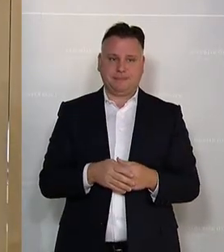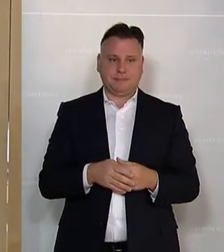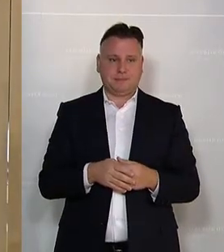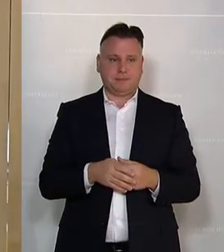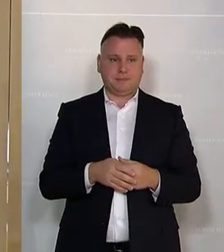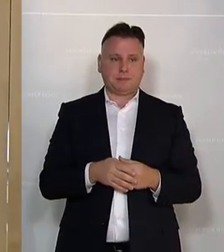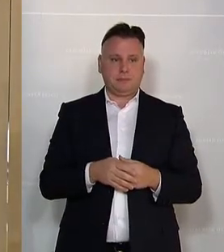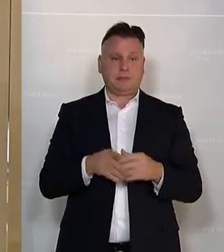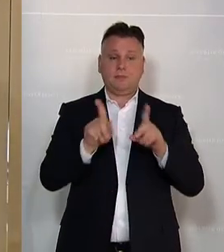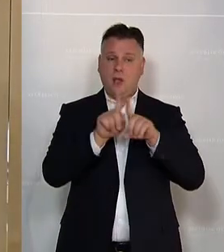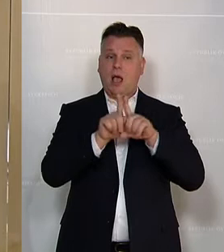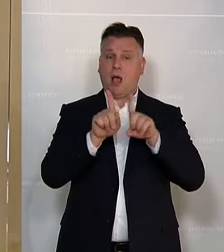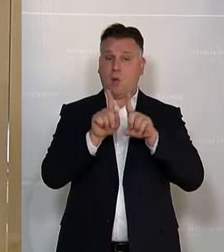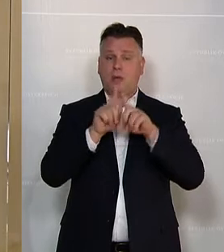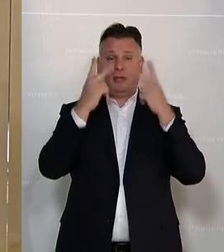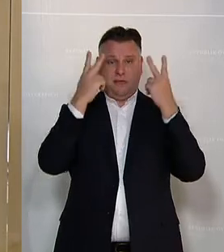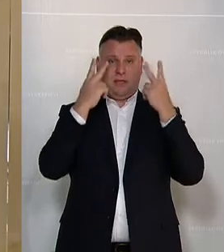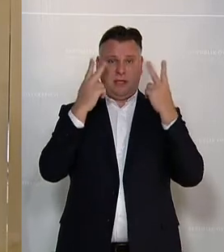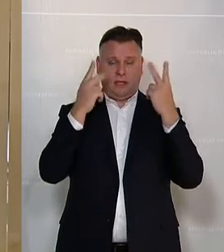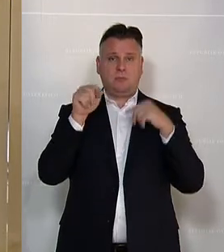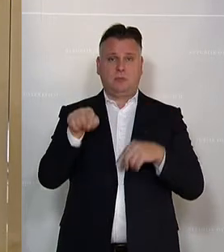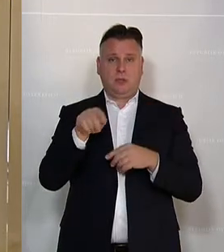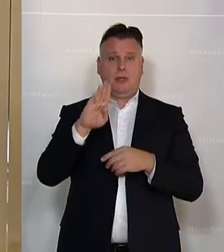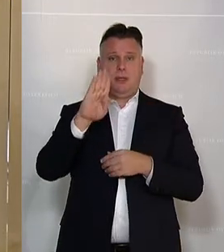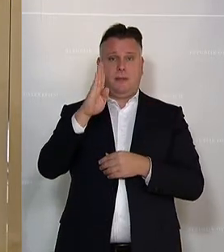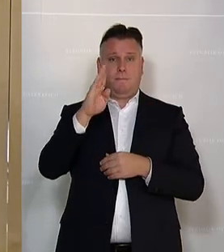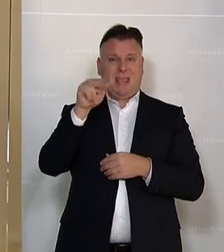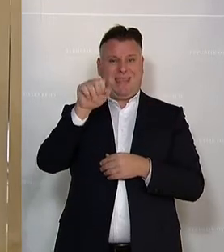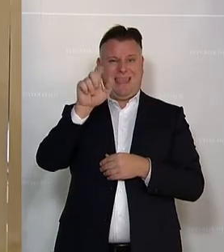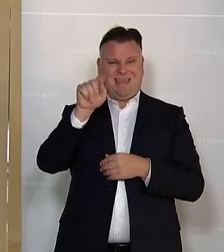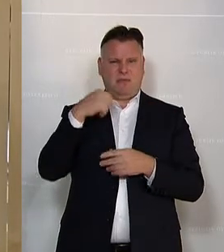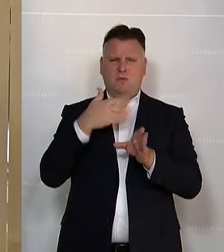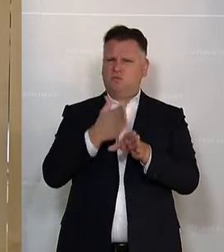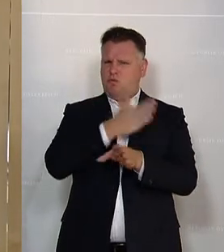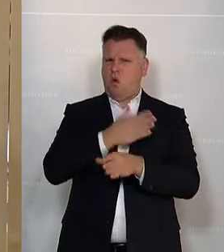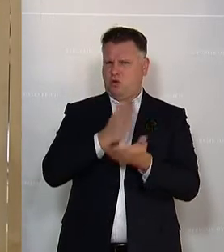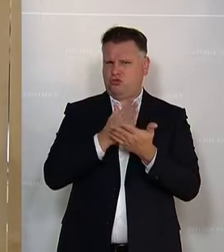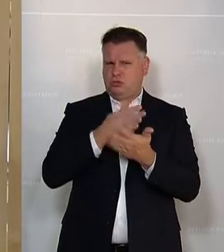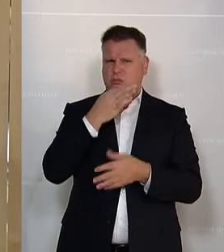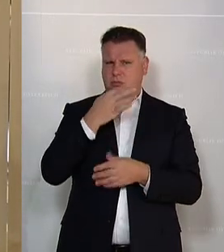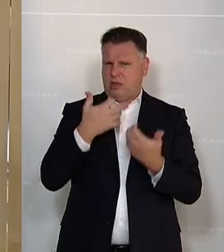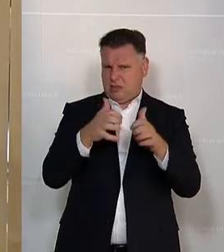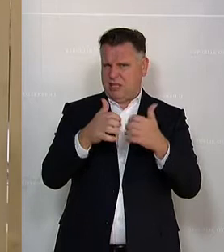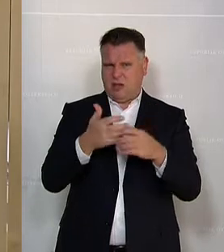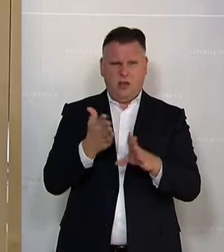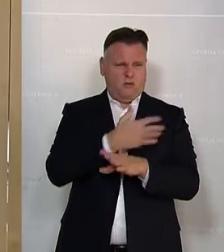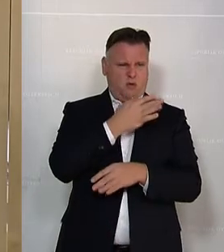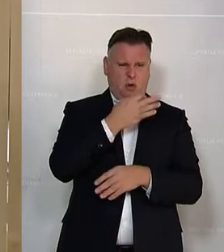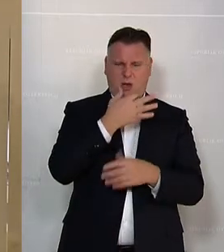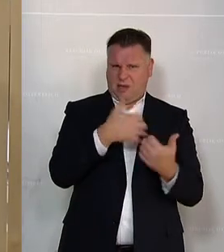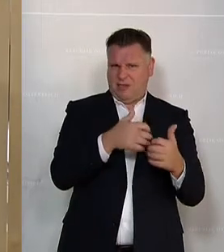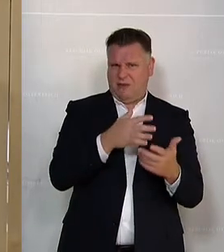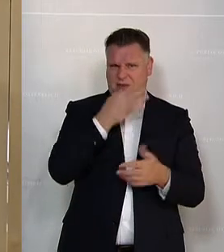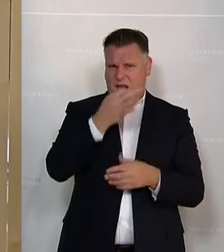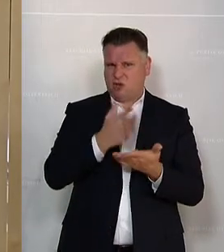Wichtig erachte ich auch, dass Bnet, das ich auch kurz skizziert habe und erklärt habe in der vorangegangenen Frage, dass man diese